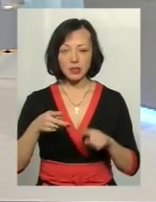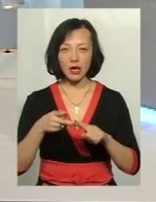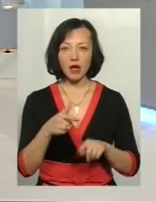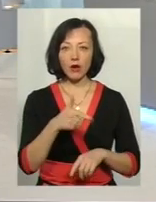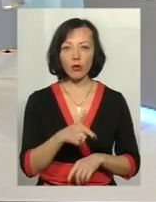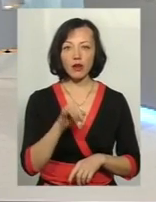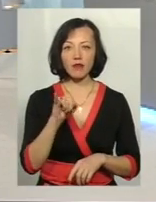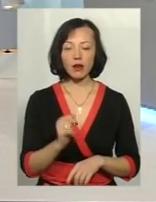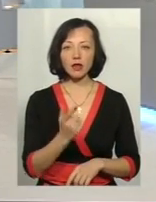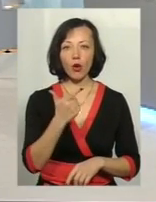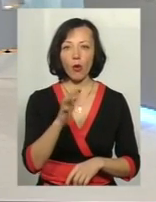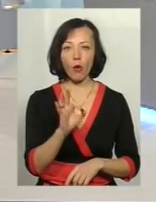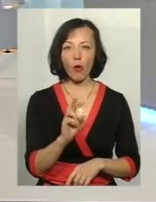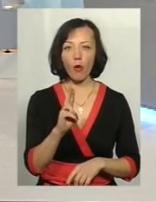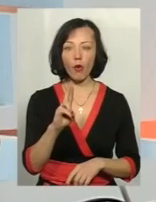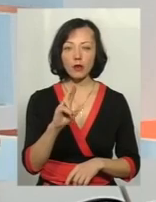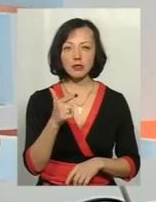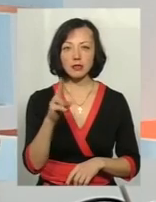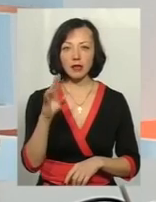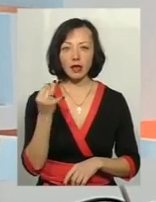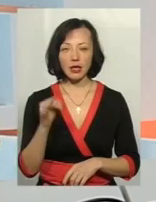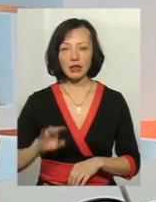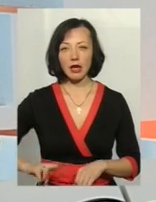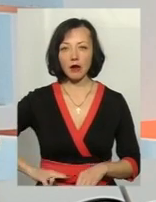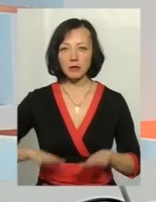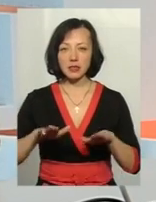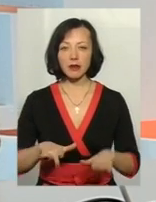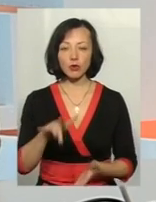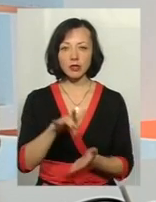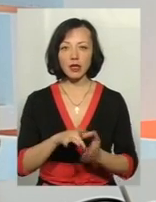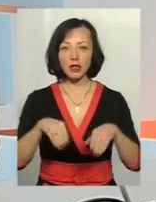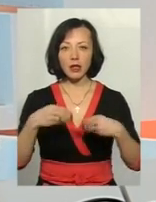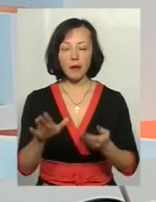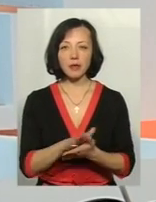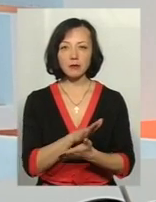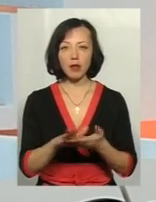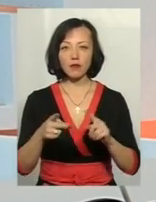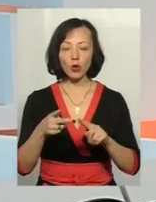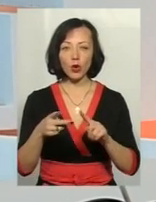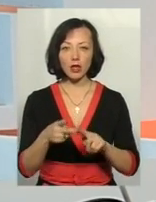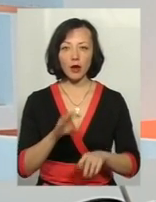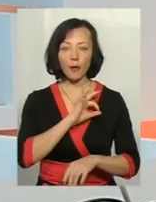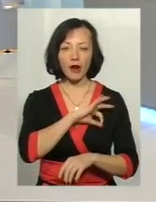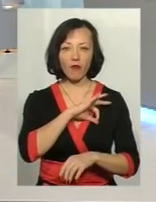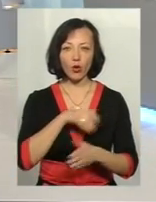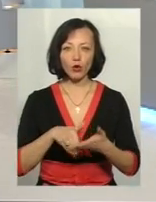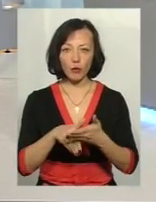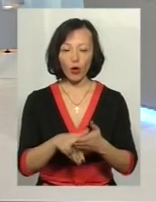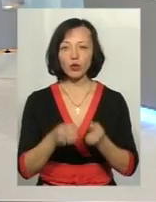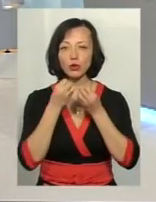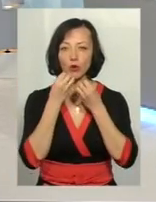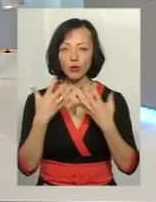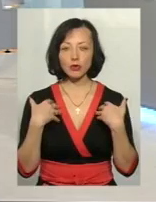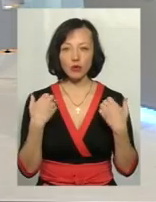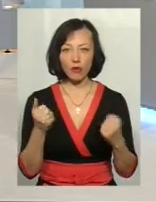Григорій Іванович Годський, директор Хмельницького місцевого центру знадання безоплатної вторинної правової допомоги. Доброго здоров'я, шановні гості.